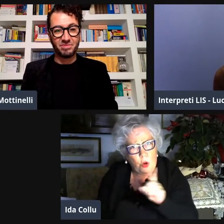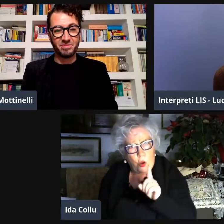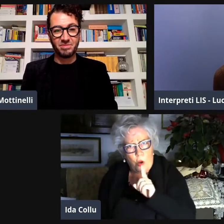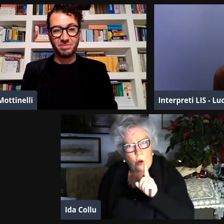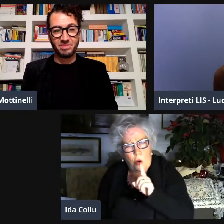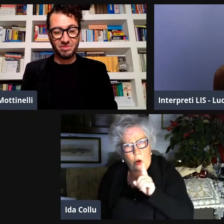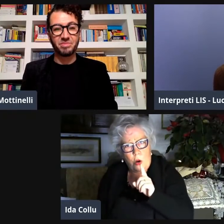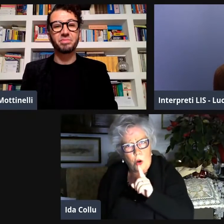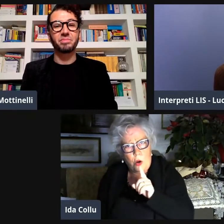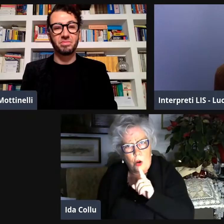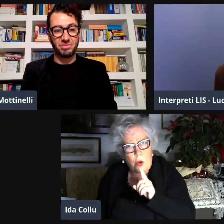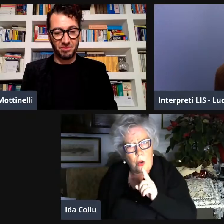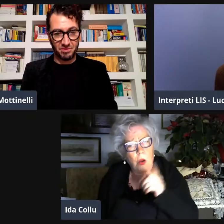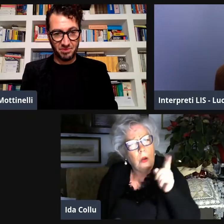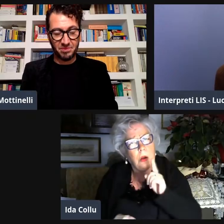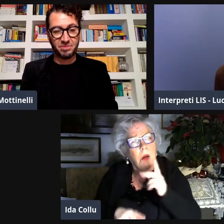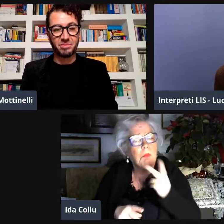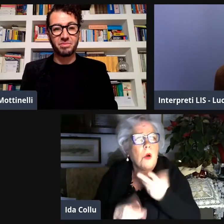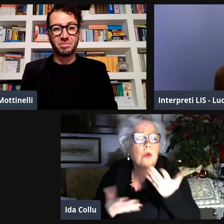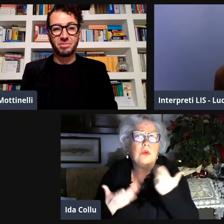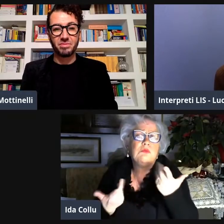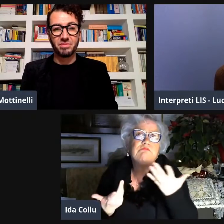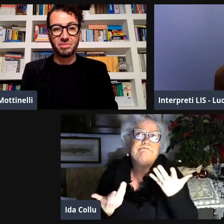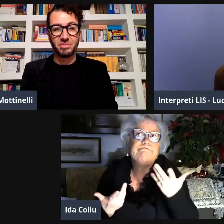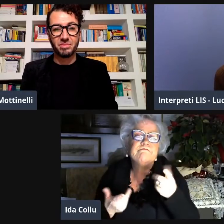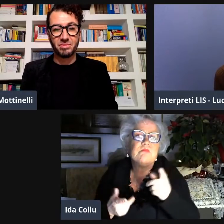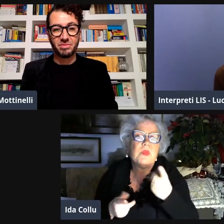Lui non è morto di una malattia in realtà.